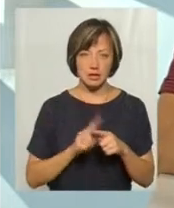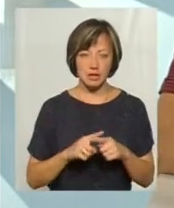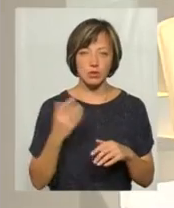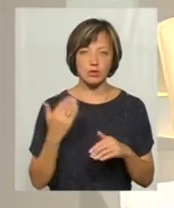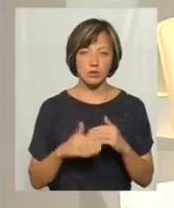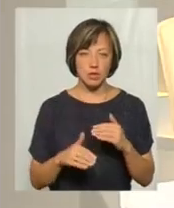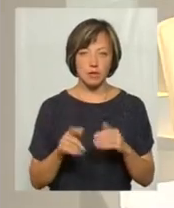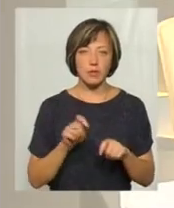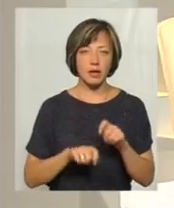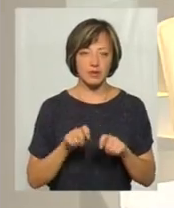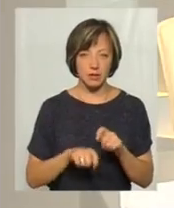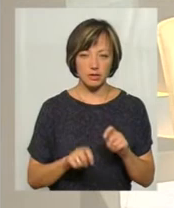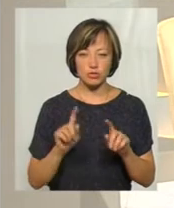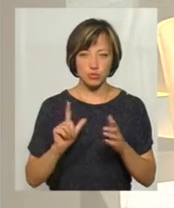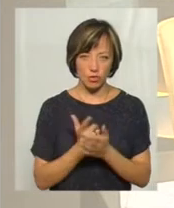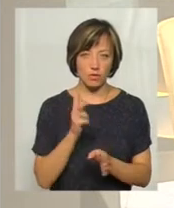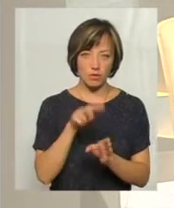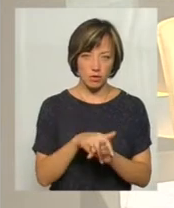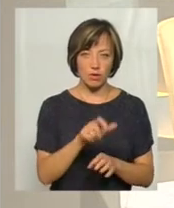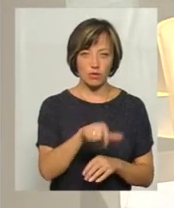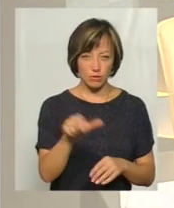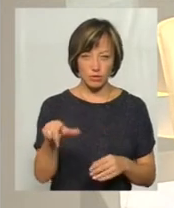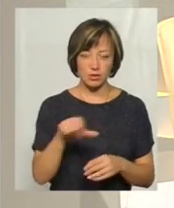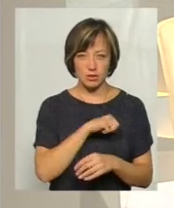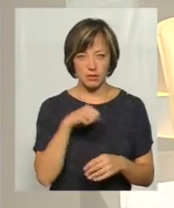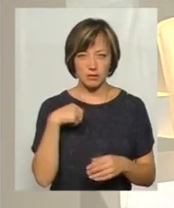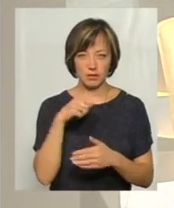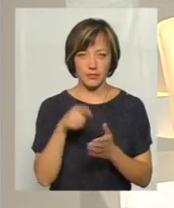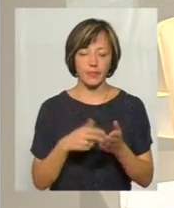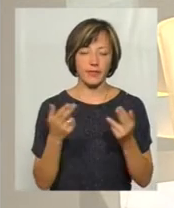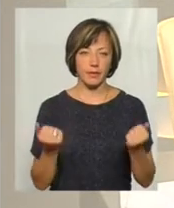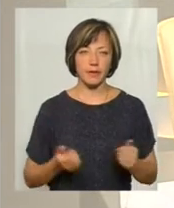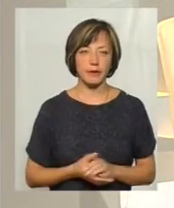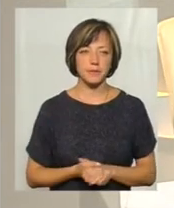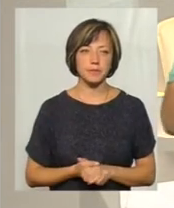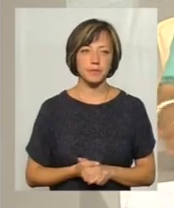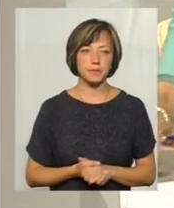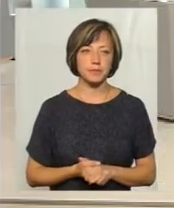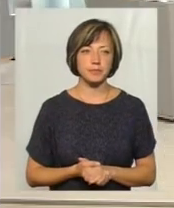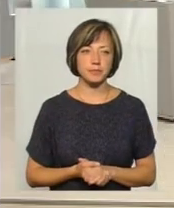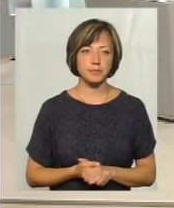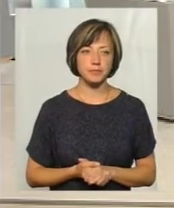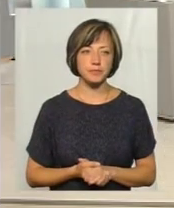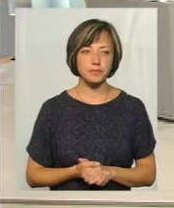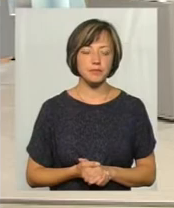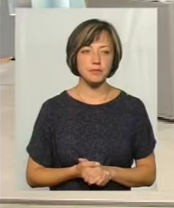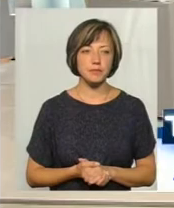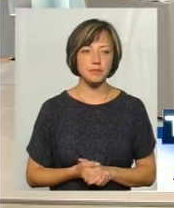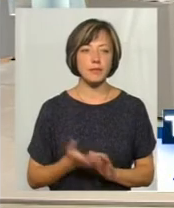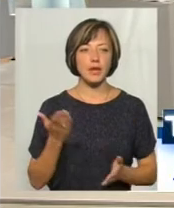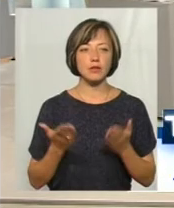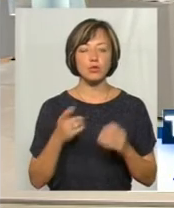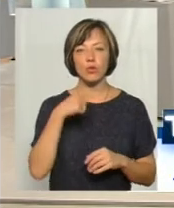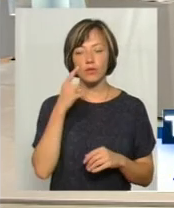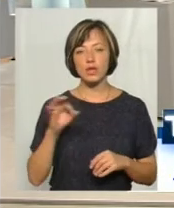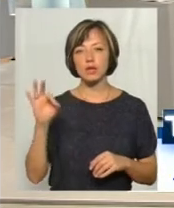повірка знову ляже на плечі споживача, чи ні? Так. Він назад повернеться. А якщо говорити